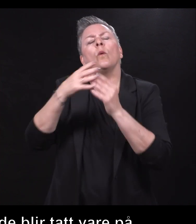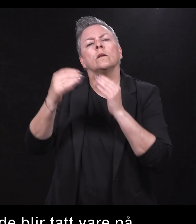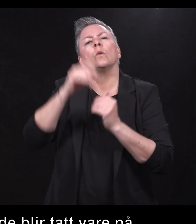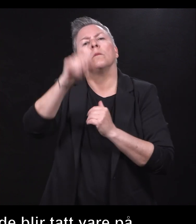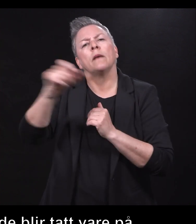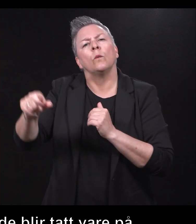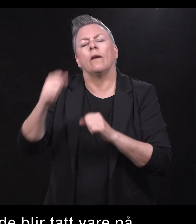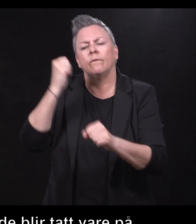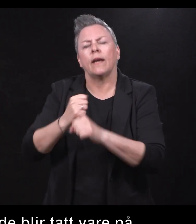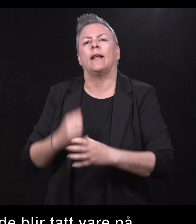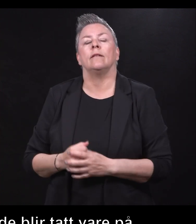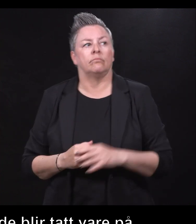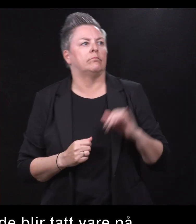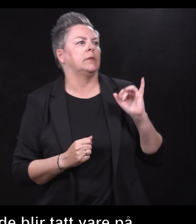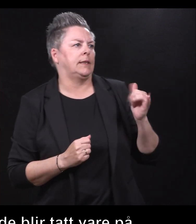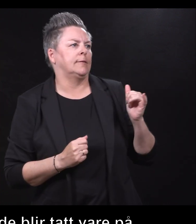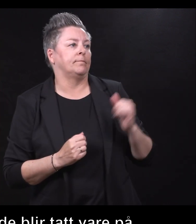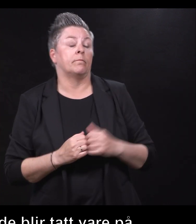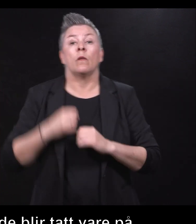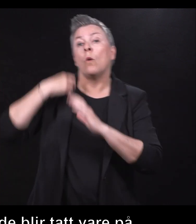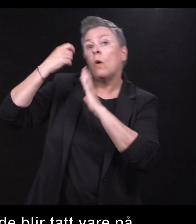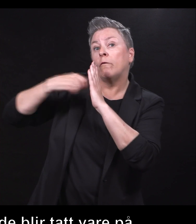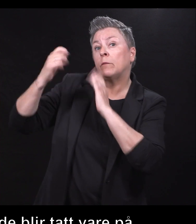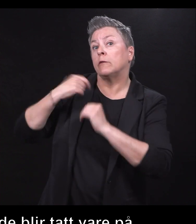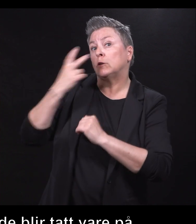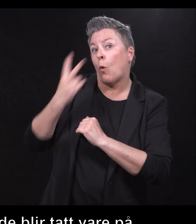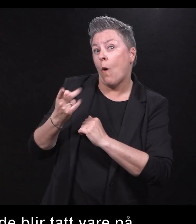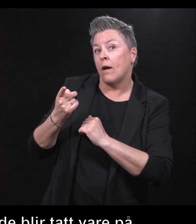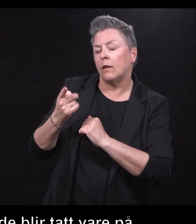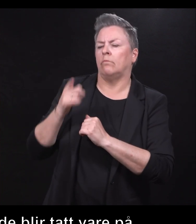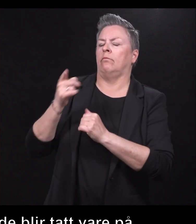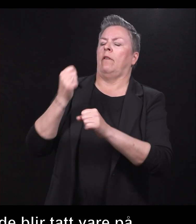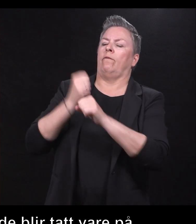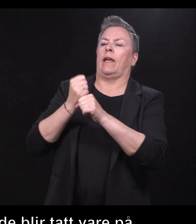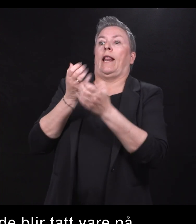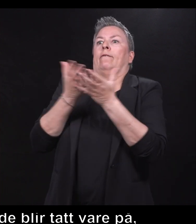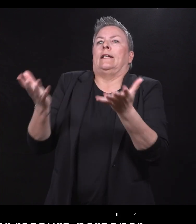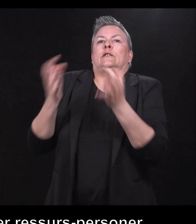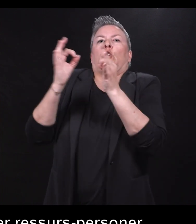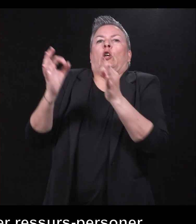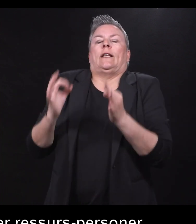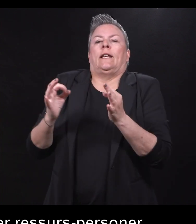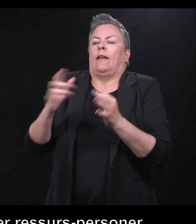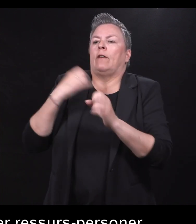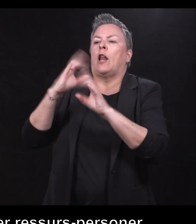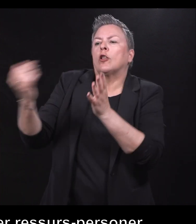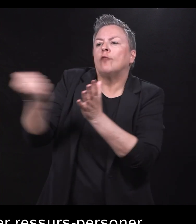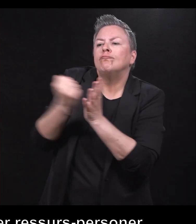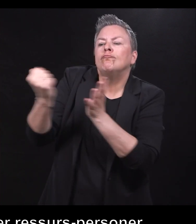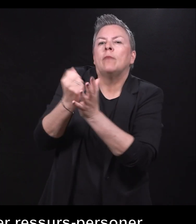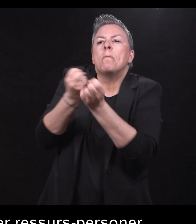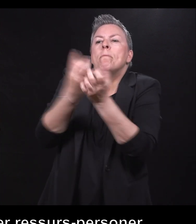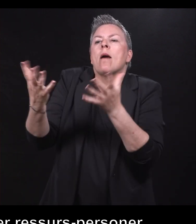dere. Og sånn som den filmen som vi har vist her, som tydelig gjør det veldig godt, vi har klart å rekruttere ganske mange